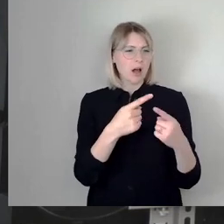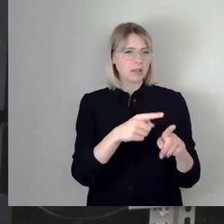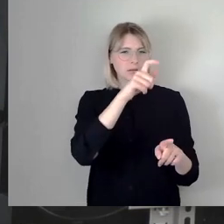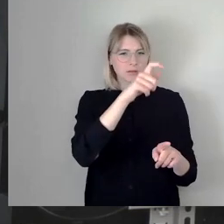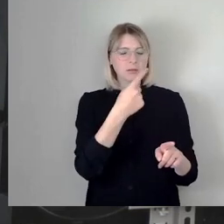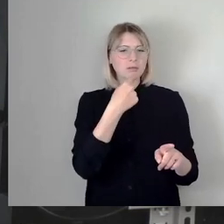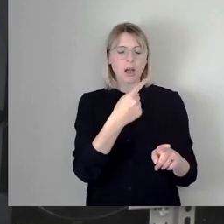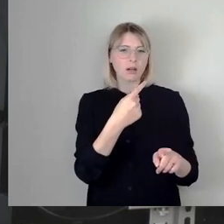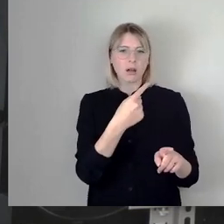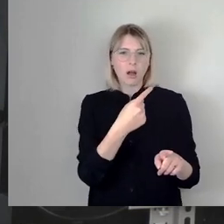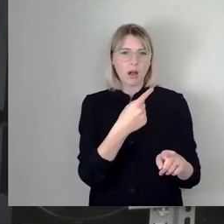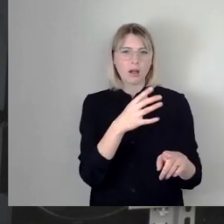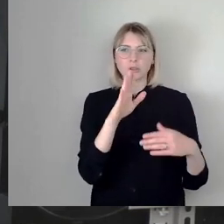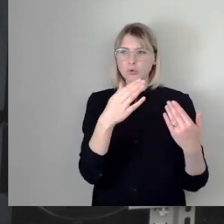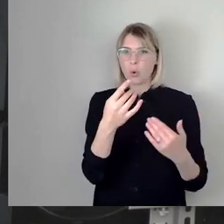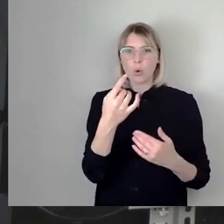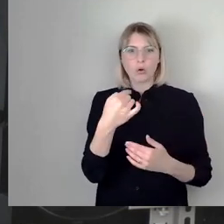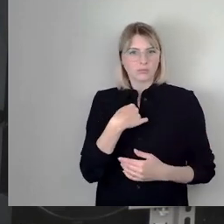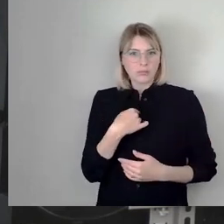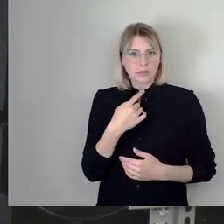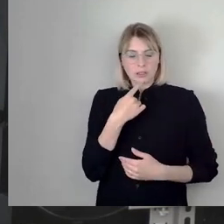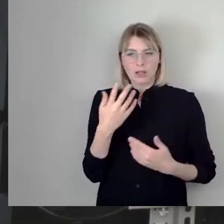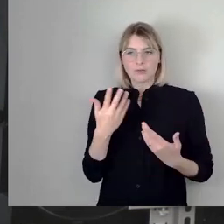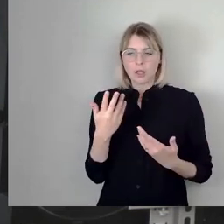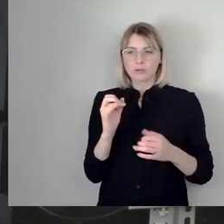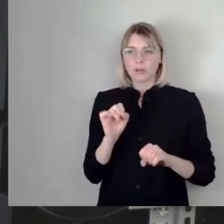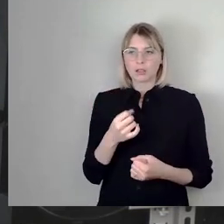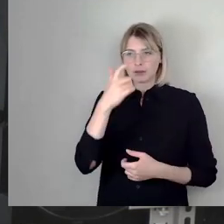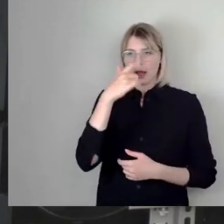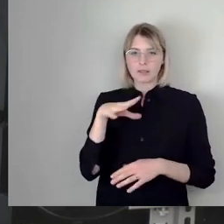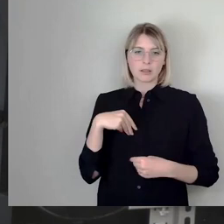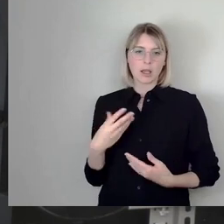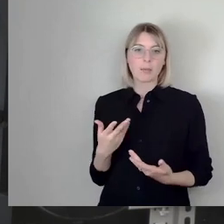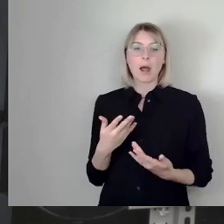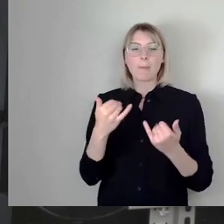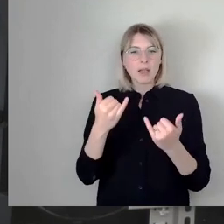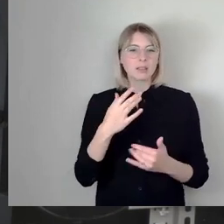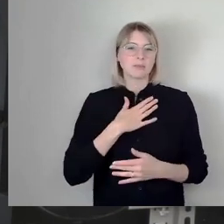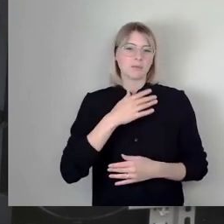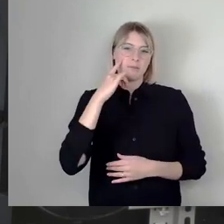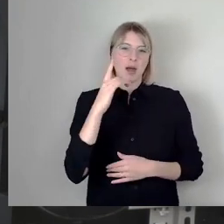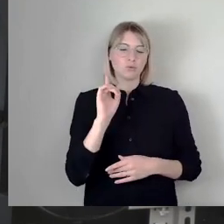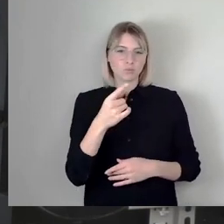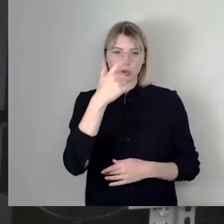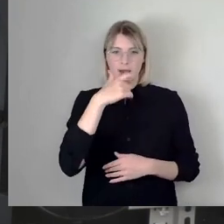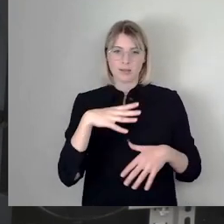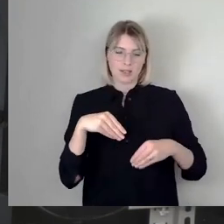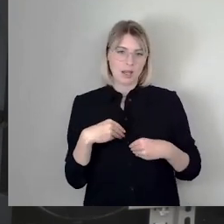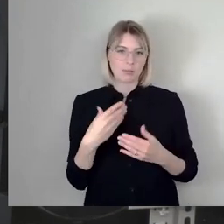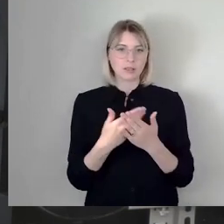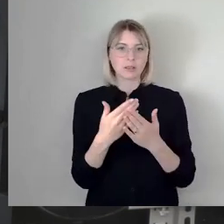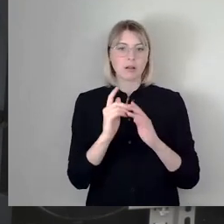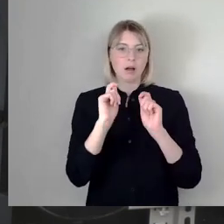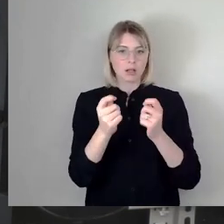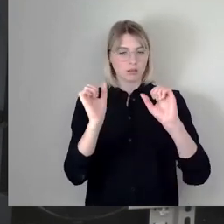hier absondern würde. Nun müssen wir das augenscheinlich doch ernst nehmen und natürlich stimmen wir dem Antrag zu, dies